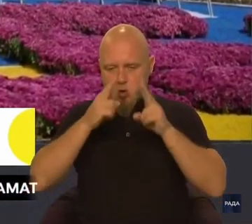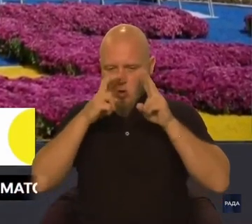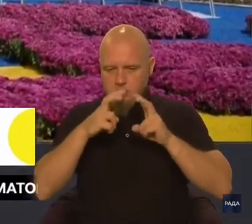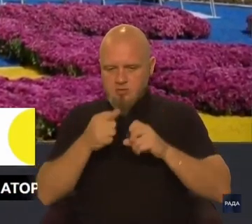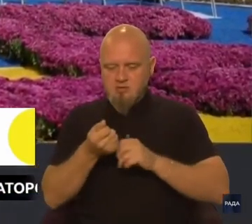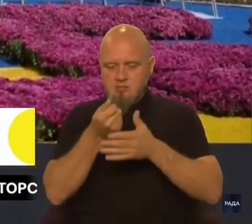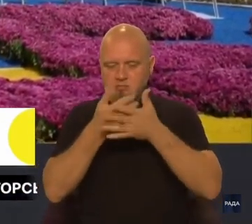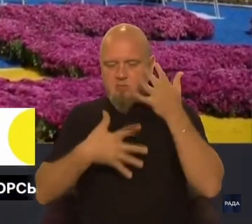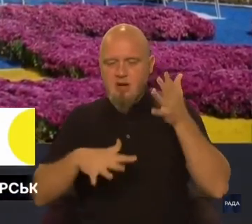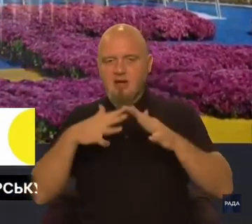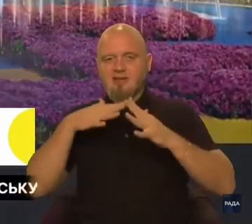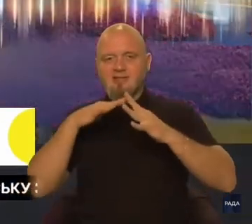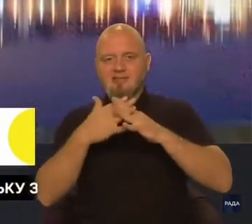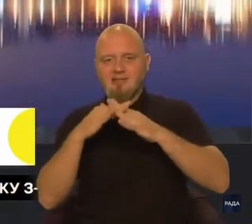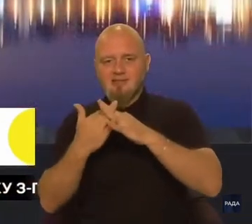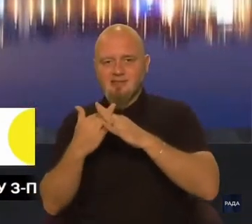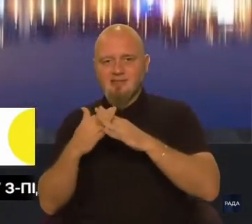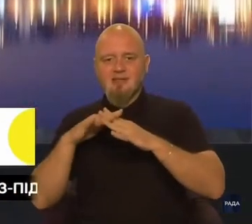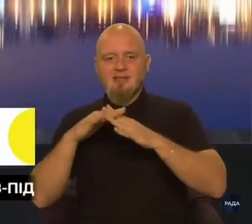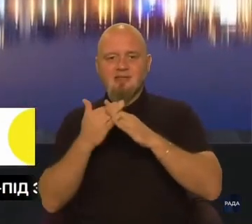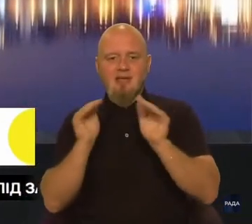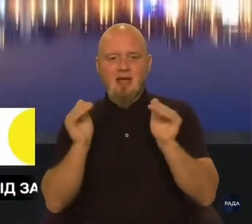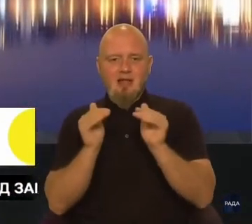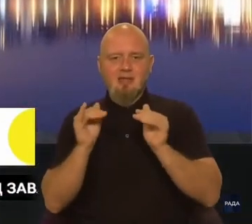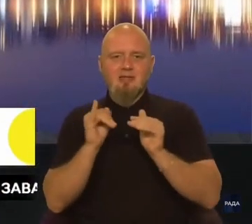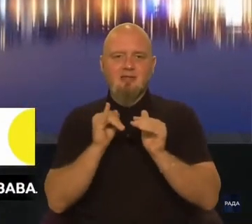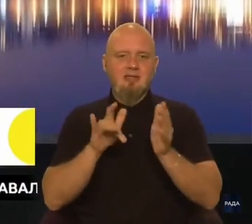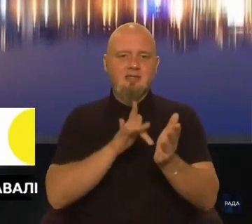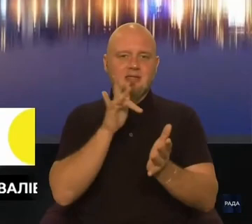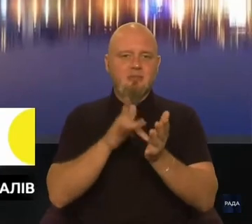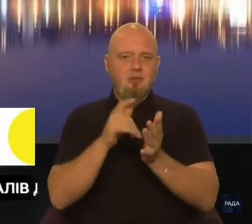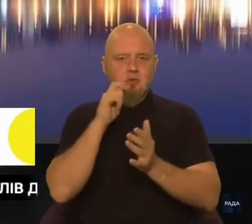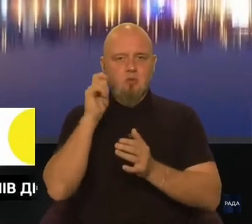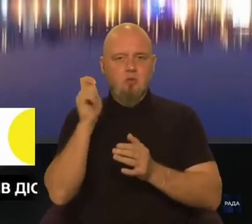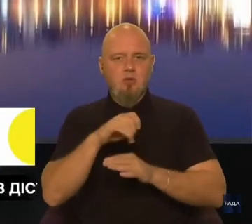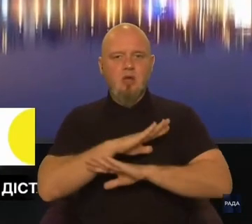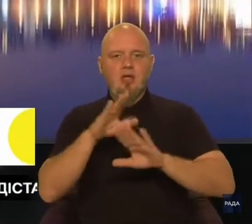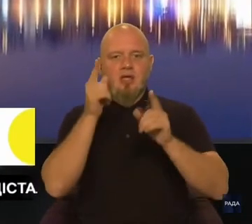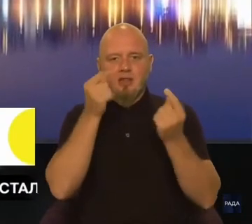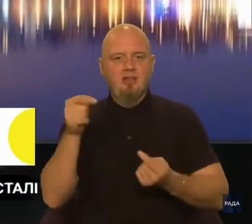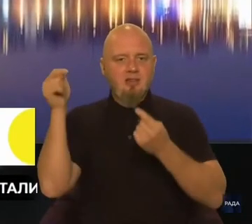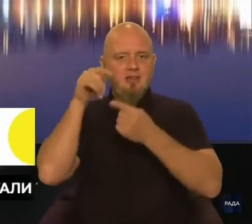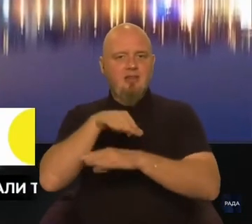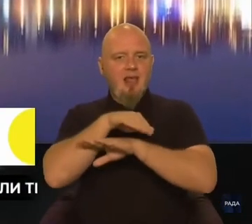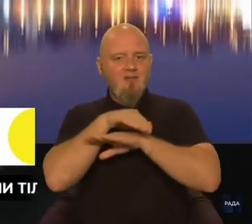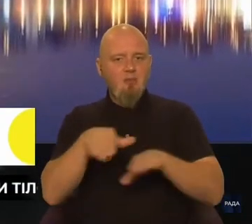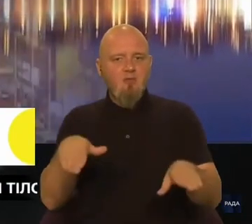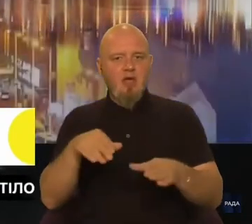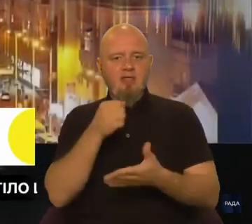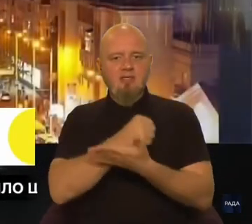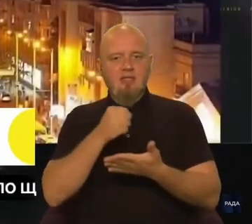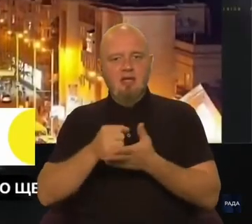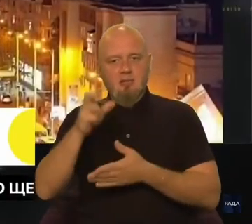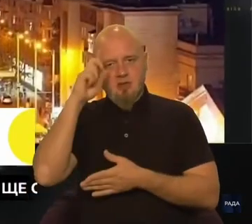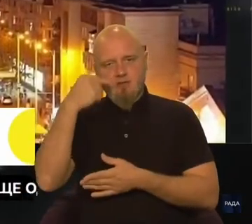перелік сіл, селищ та міст України, які не відповідають стандартам державної мови.